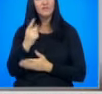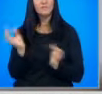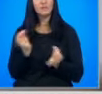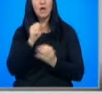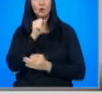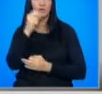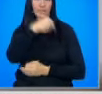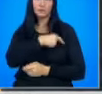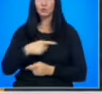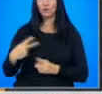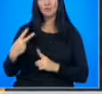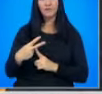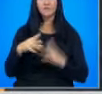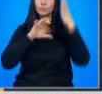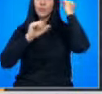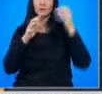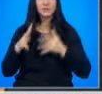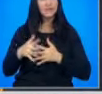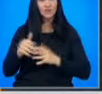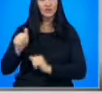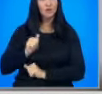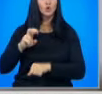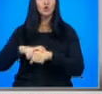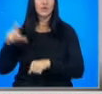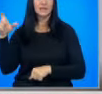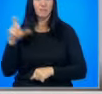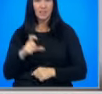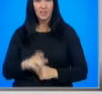специално интервю за БНТ посланника на Съединените щати в НАТО Джулиан Смит.